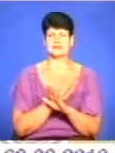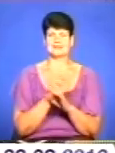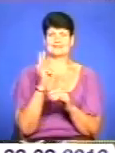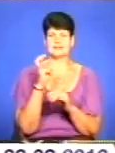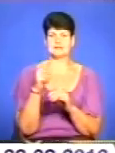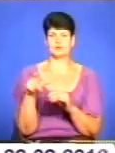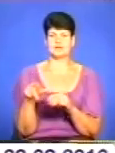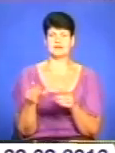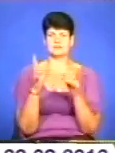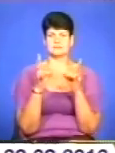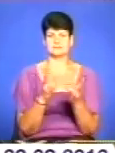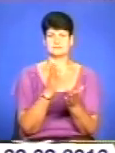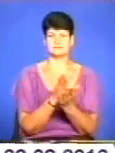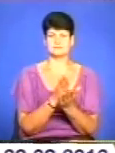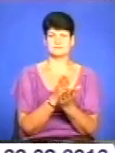ніж 300 осіб травмовано.